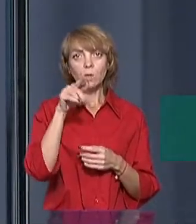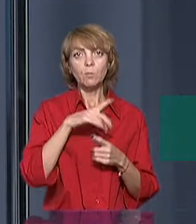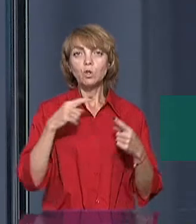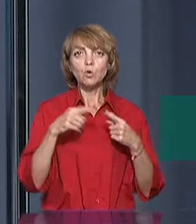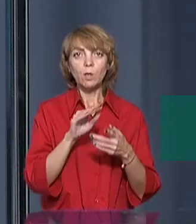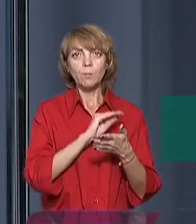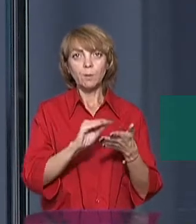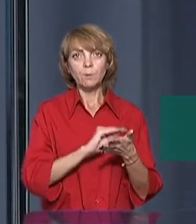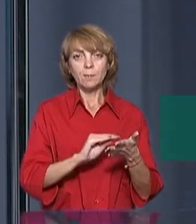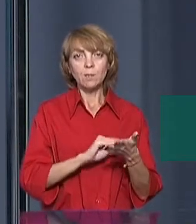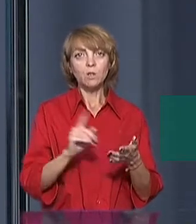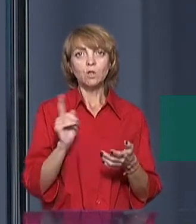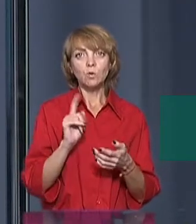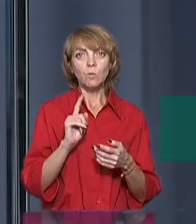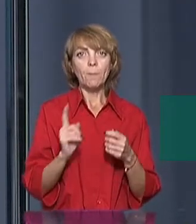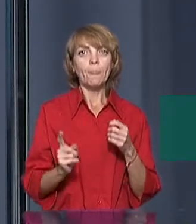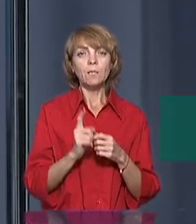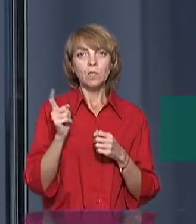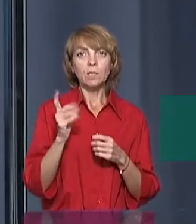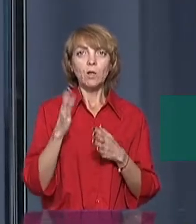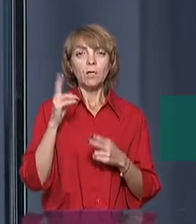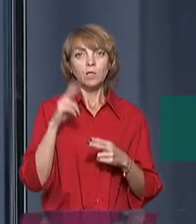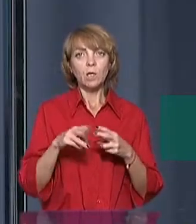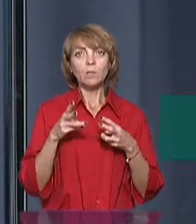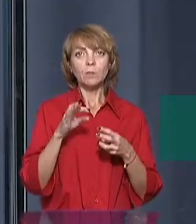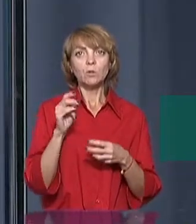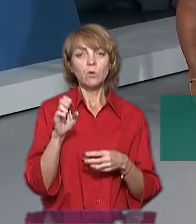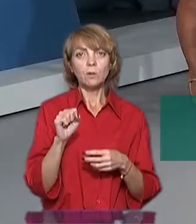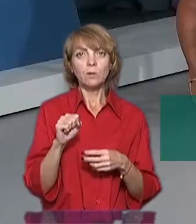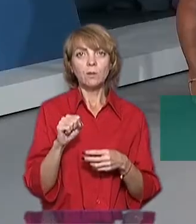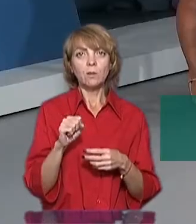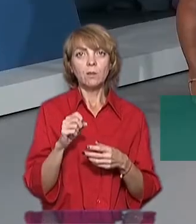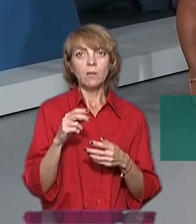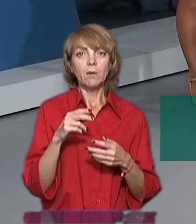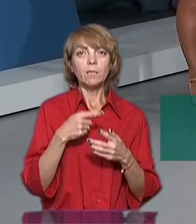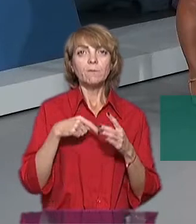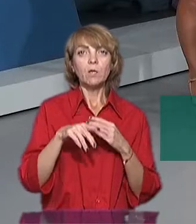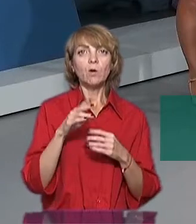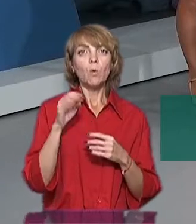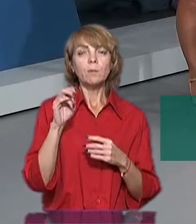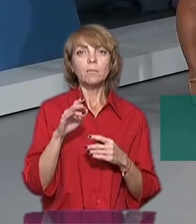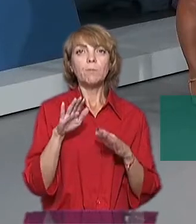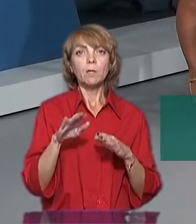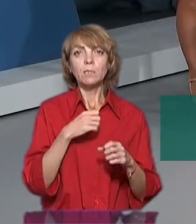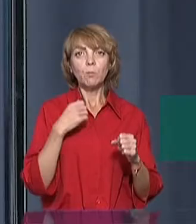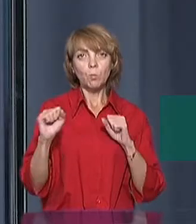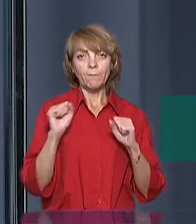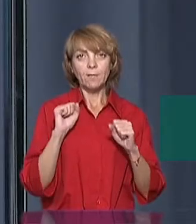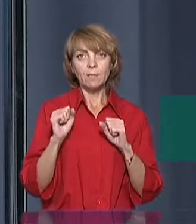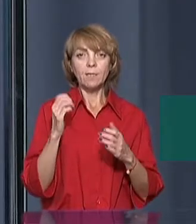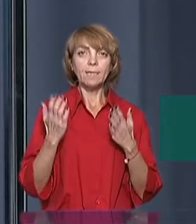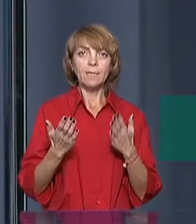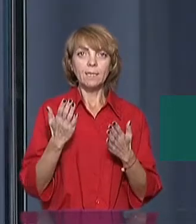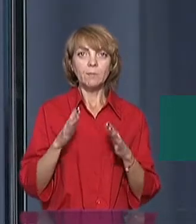чітко прописано, що начало чи окончання опалювального сезона лежить в компетенції органів місцевого управління чи